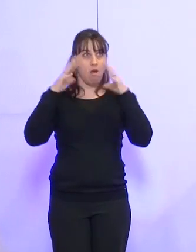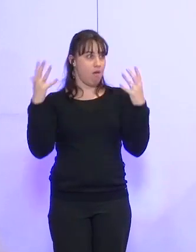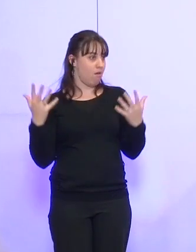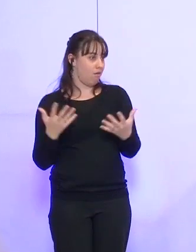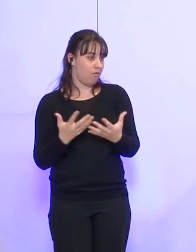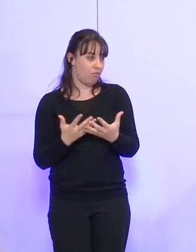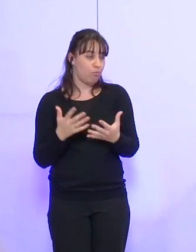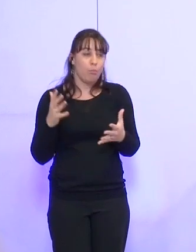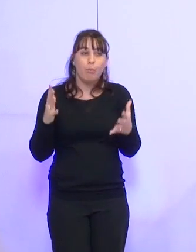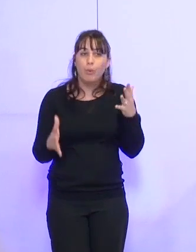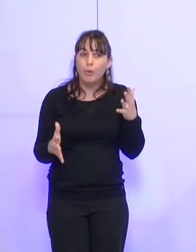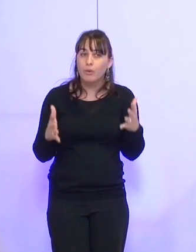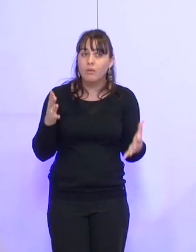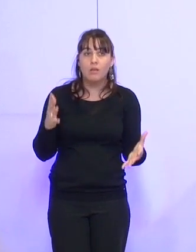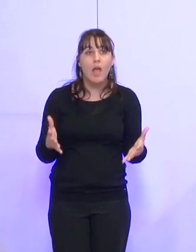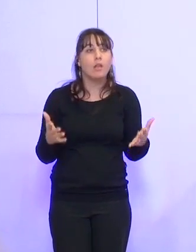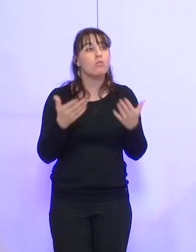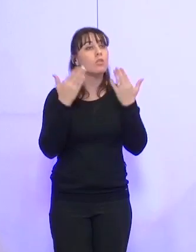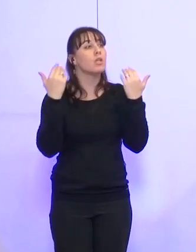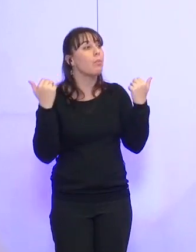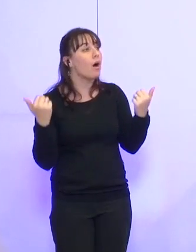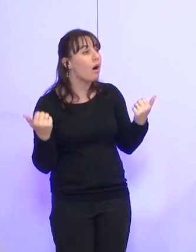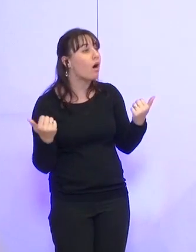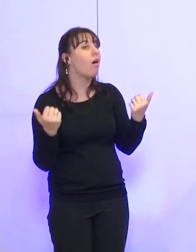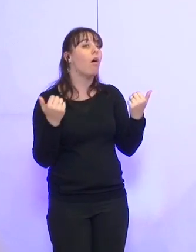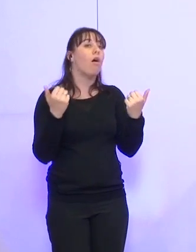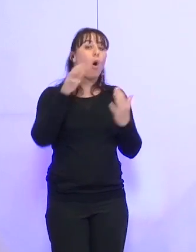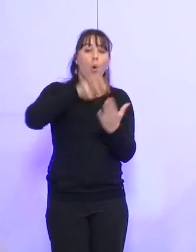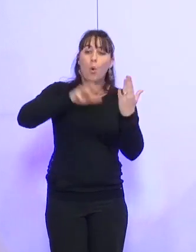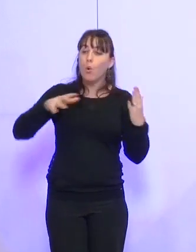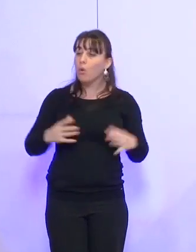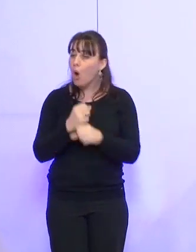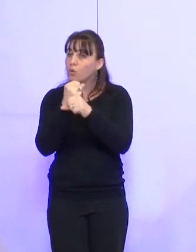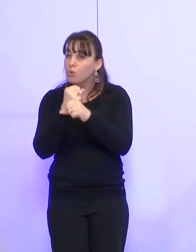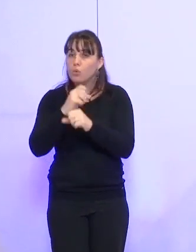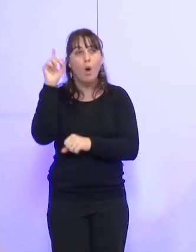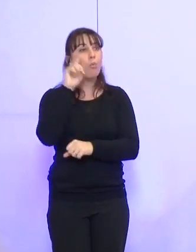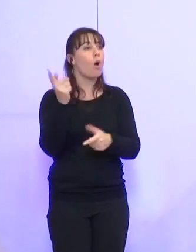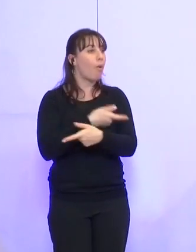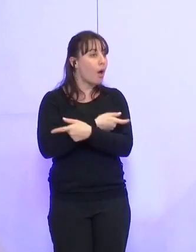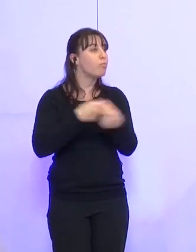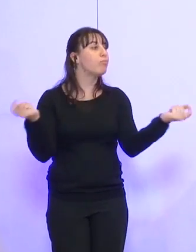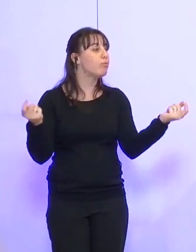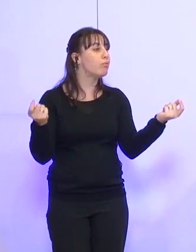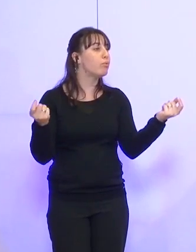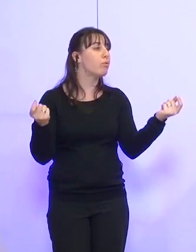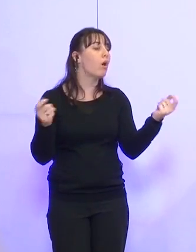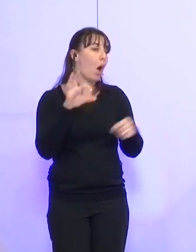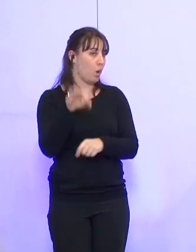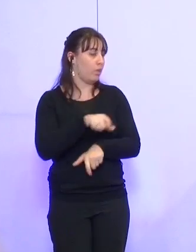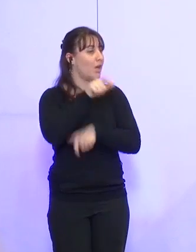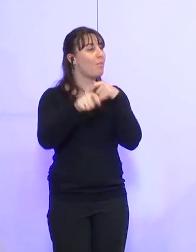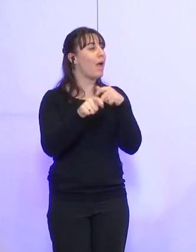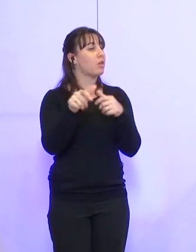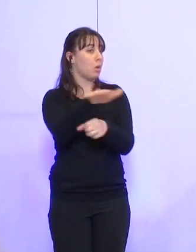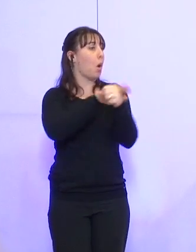peut-être, s'il y a un compte-rendu, on pourra le faire passer à l'ensemble des membres du Conseil